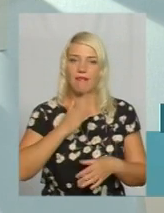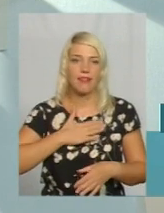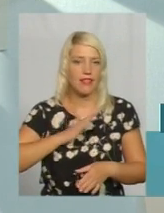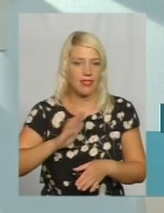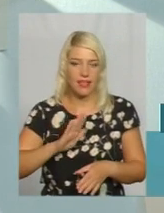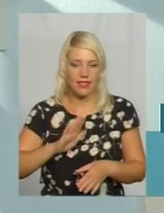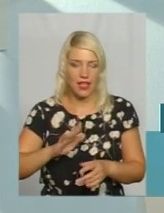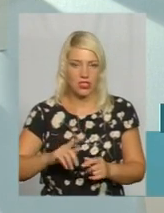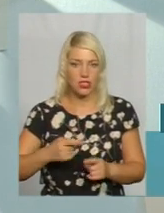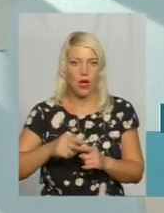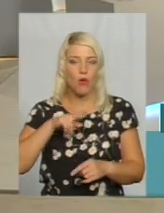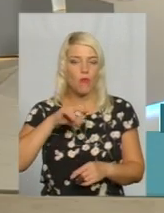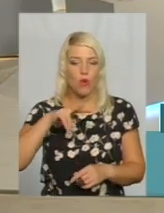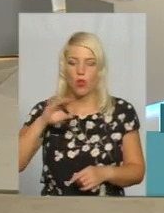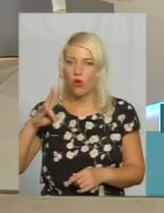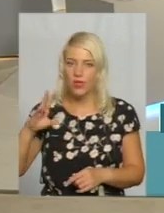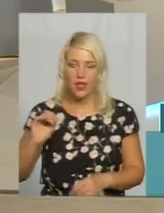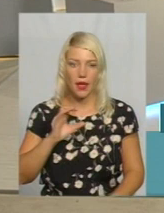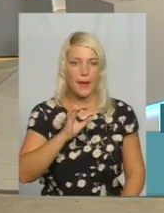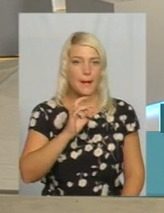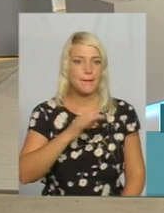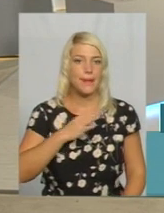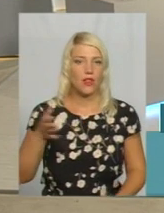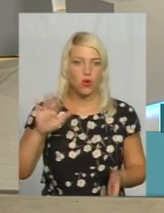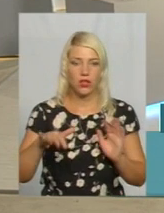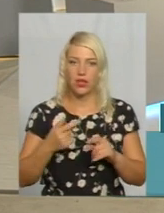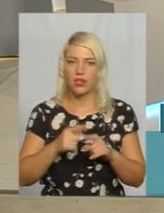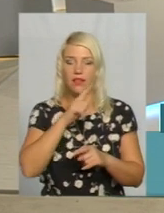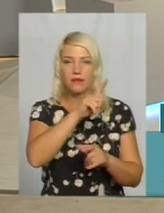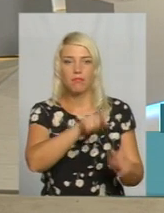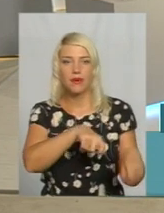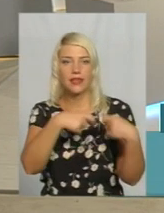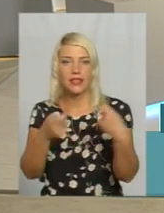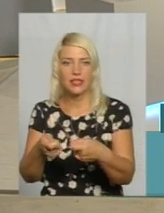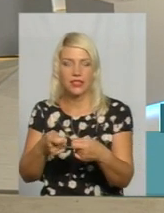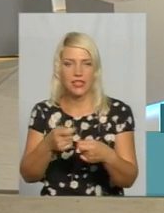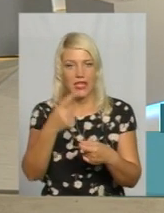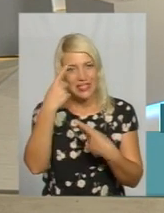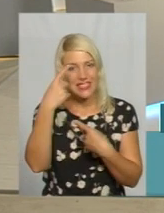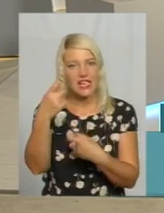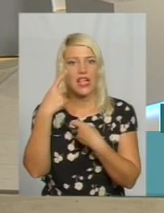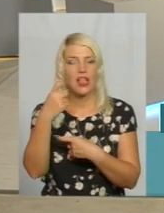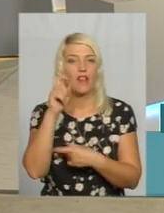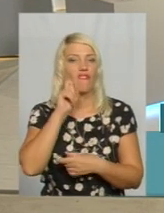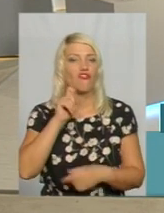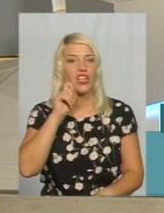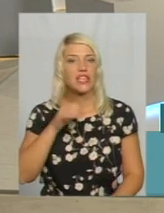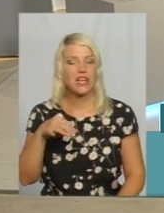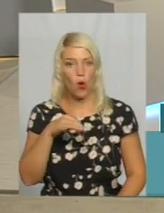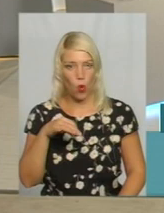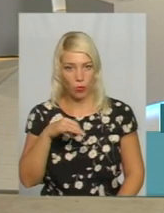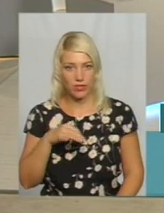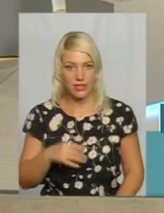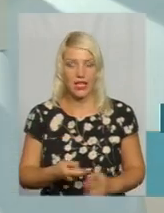розташовані найближче в Полонному і Білогір'ї, а там сигнал подається з Рівненської області. Так, як я казала, є три загальнонаціональних